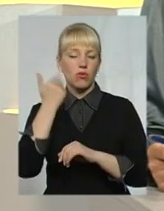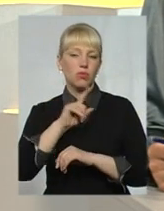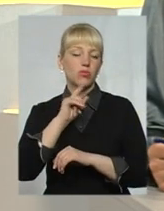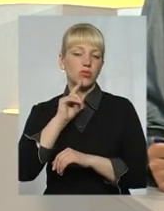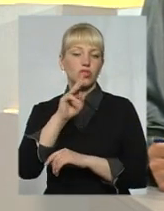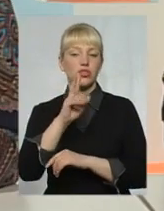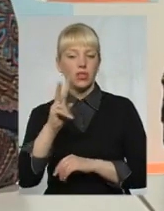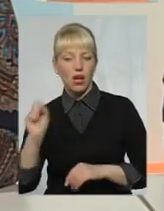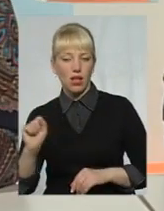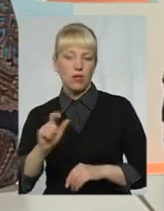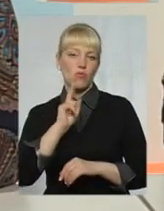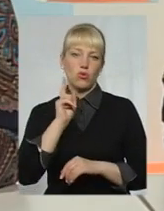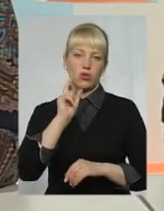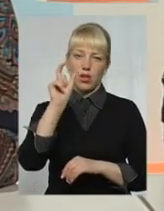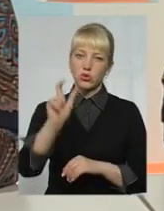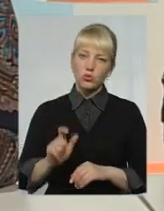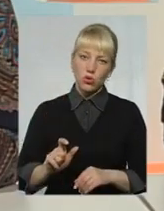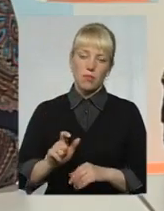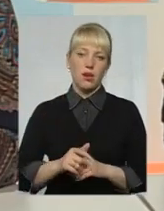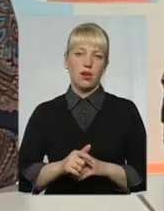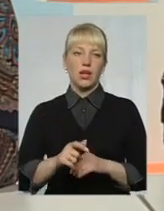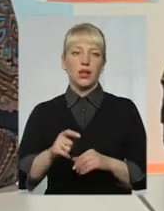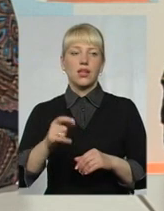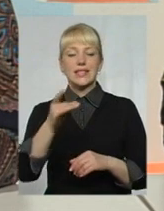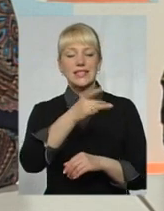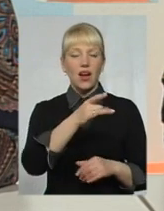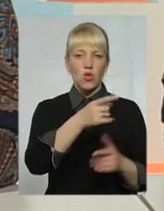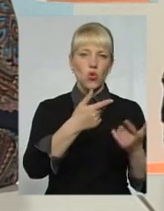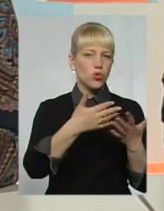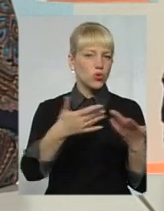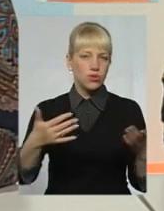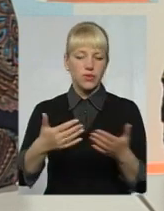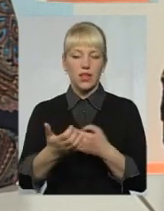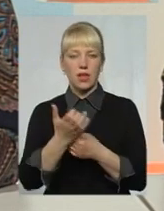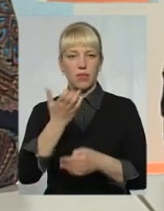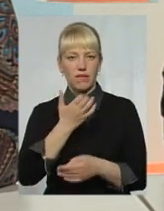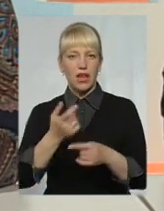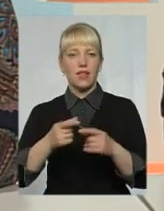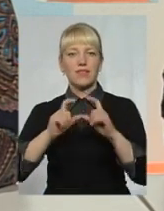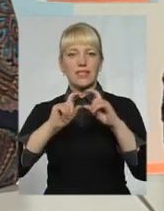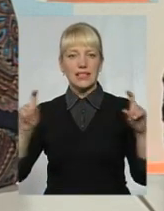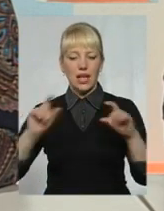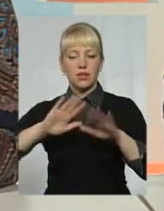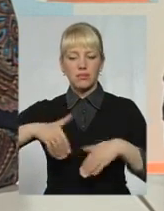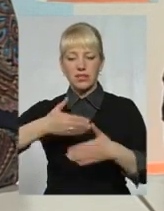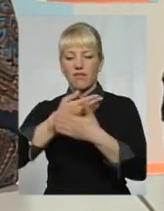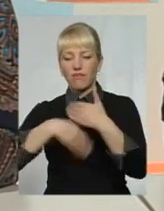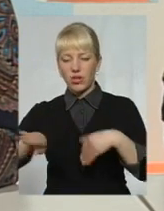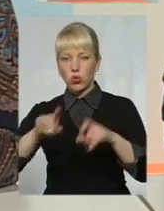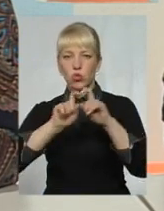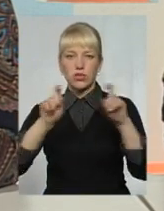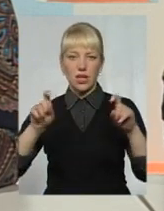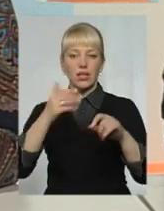молоду особу з того чи іншого району направляється в заклад, після виходу з закладу, як ви сполучно